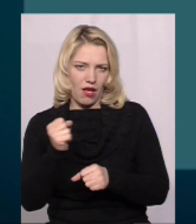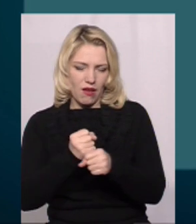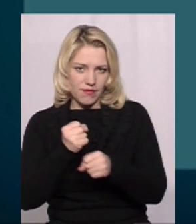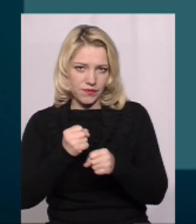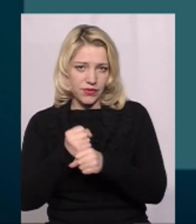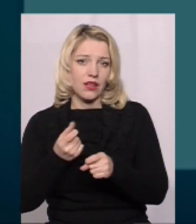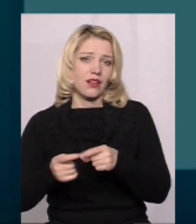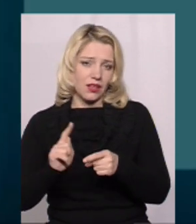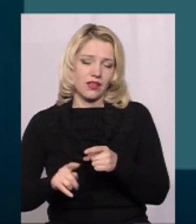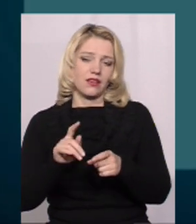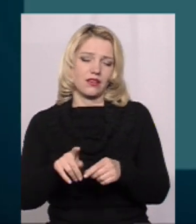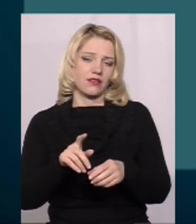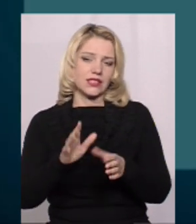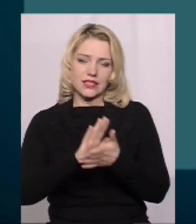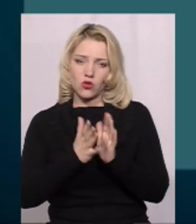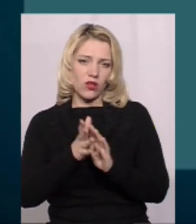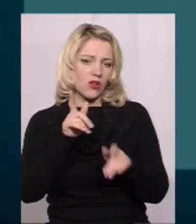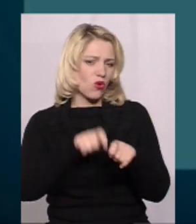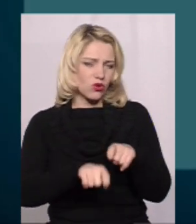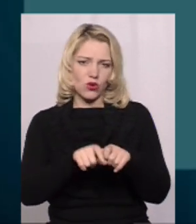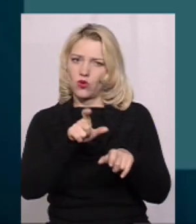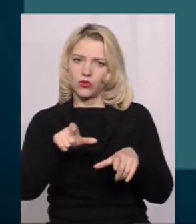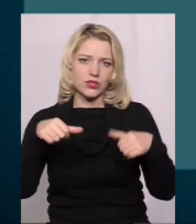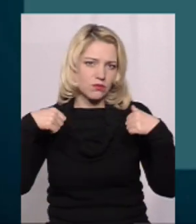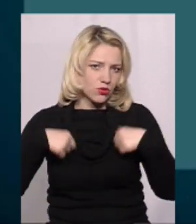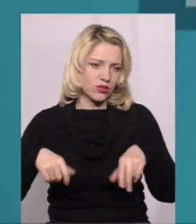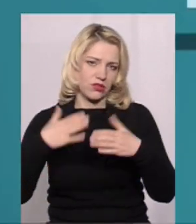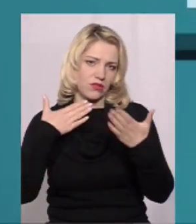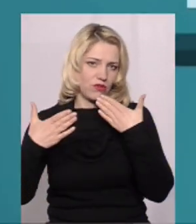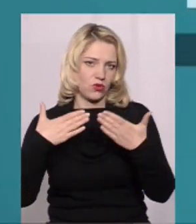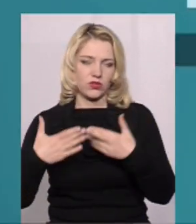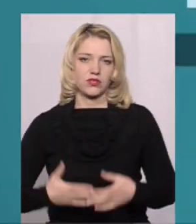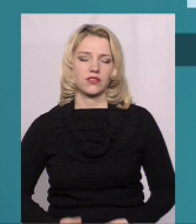ситуація контрольована і люди нормально, спокійно до цього віднеслися